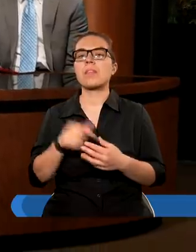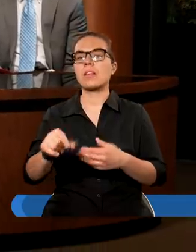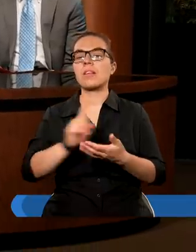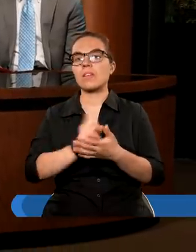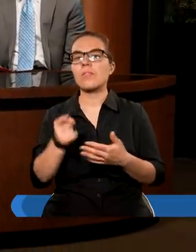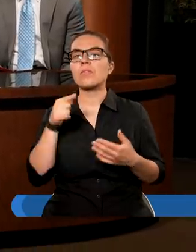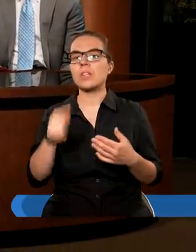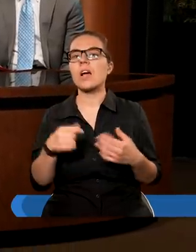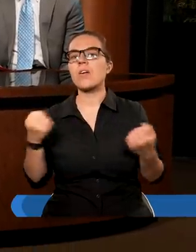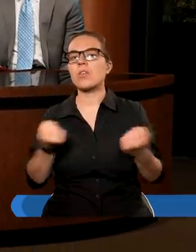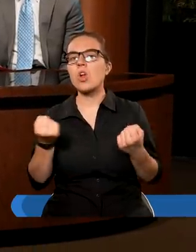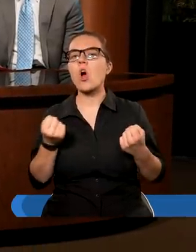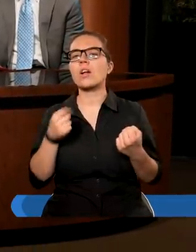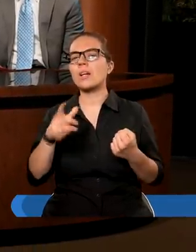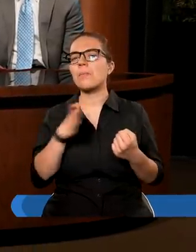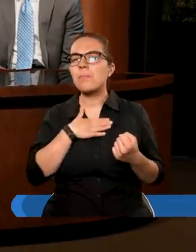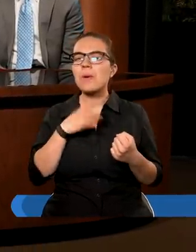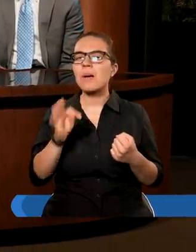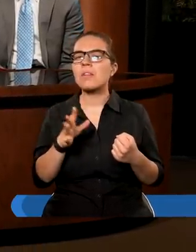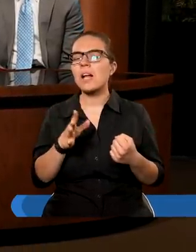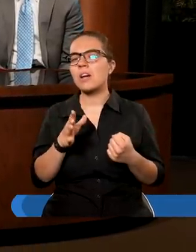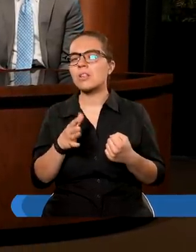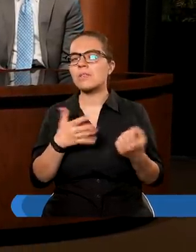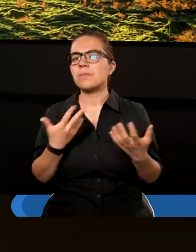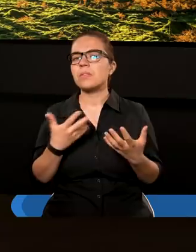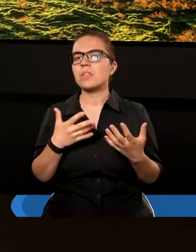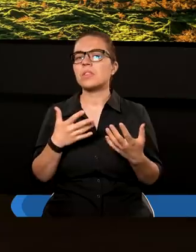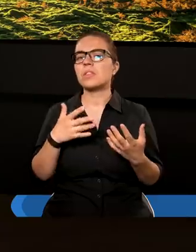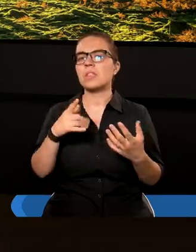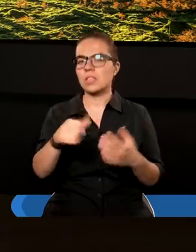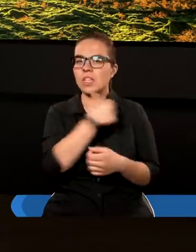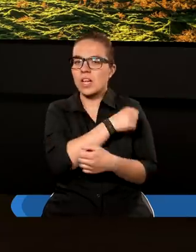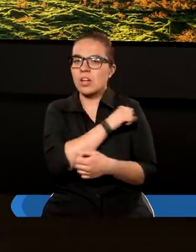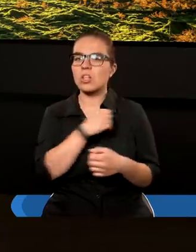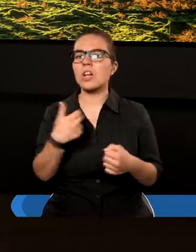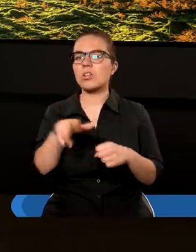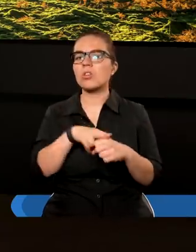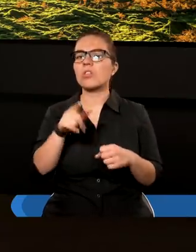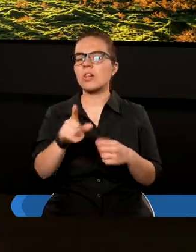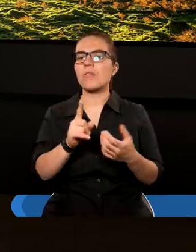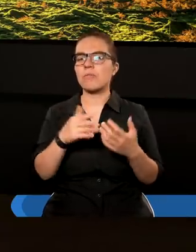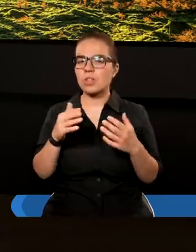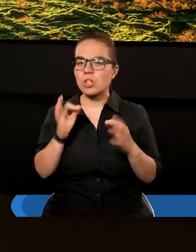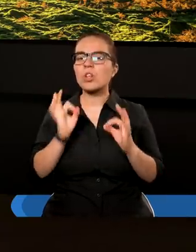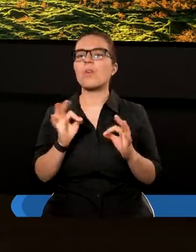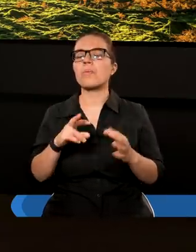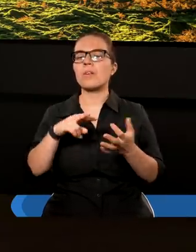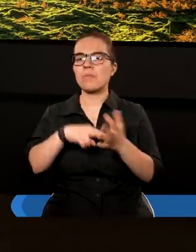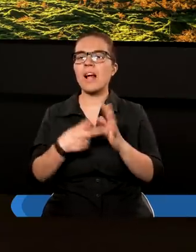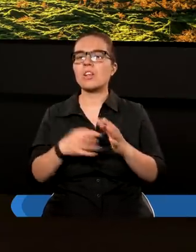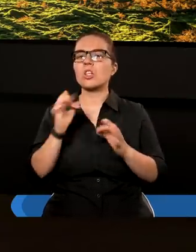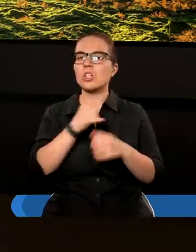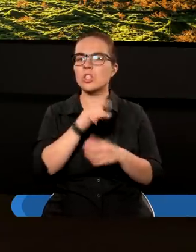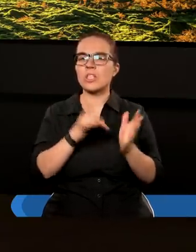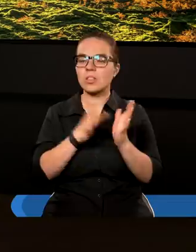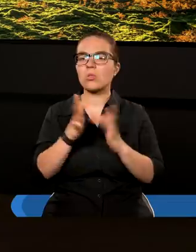wyniku tego oblężenia szacuje się, że nawet około miliona osób zginęło, nikt z chrześcijan, z tych, którzy poważnie potraktowali ostrzeżenie Chrystusa